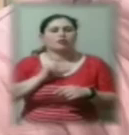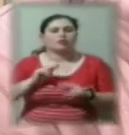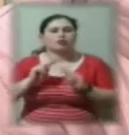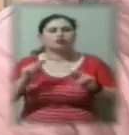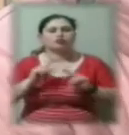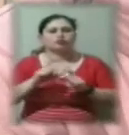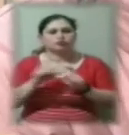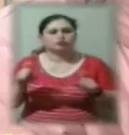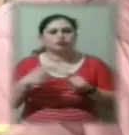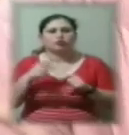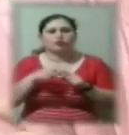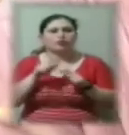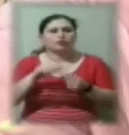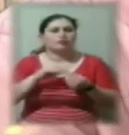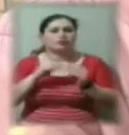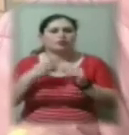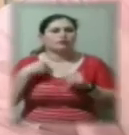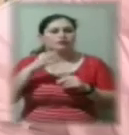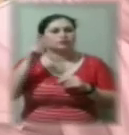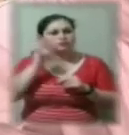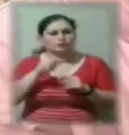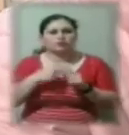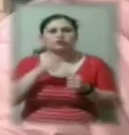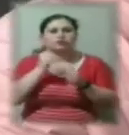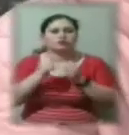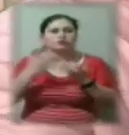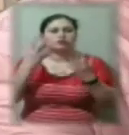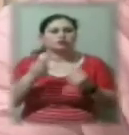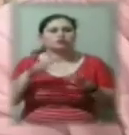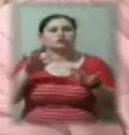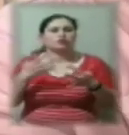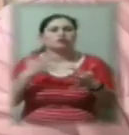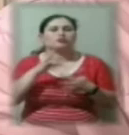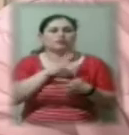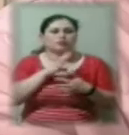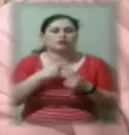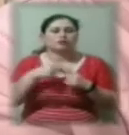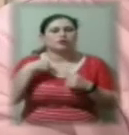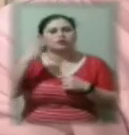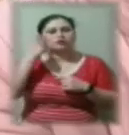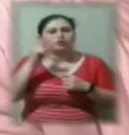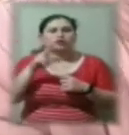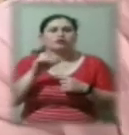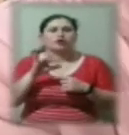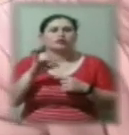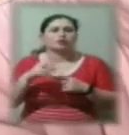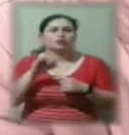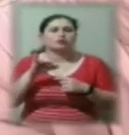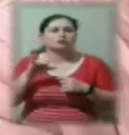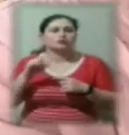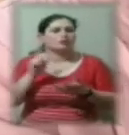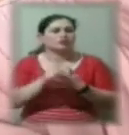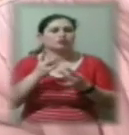Про цю проблему я знаю. Чи не кожного дня випадки якісь бувають, і мені здається, кваліфіковану медичну допомогу може надати тільки